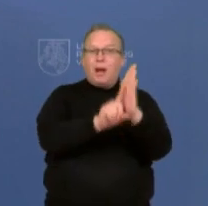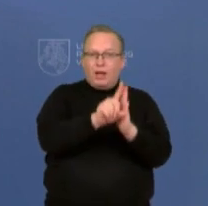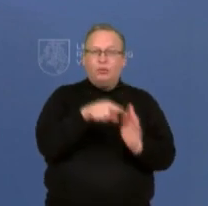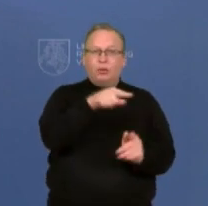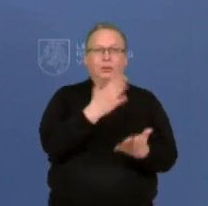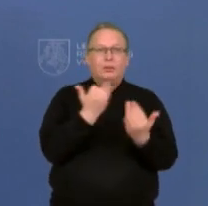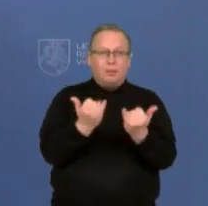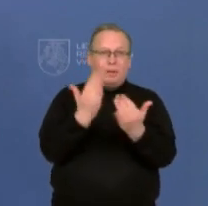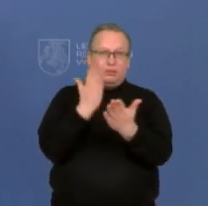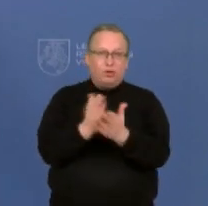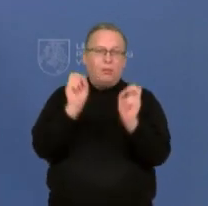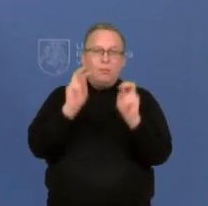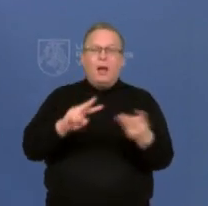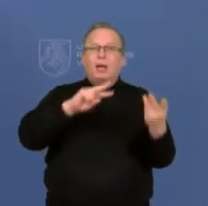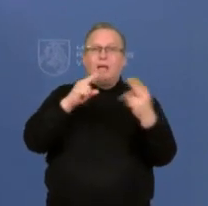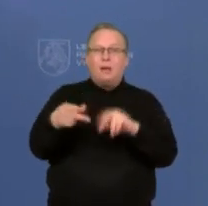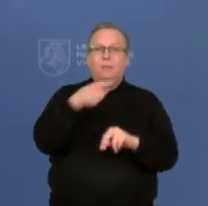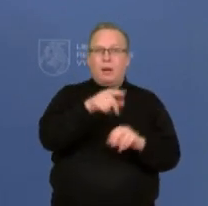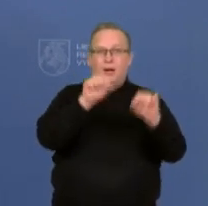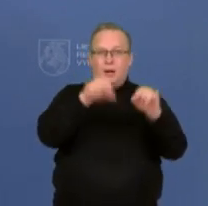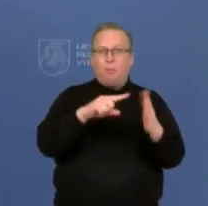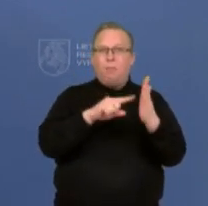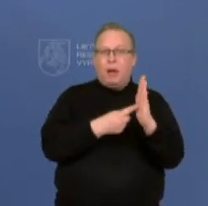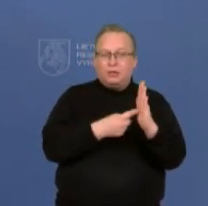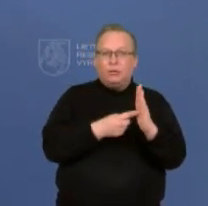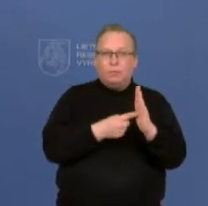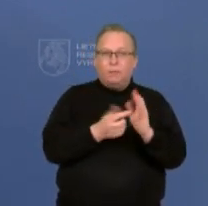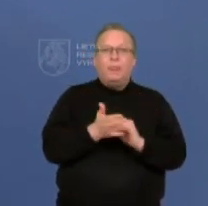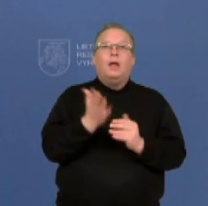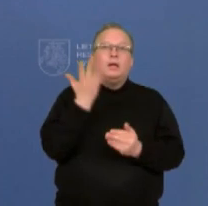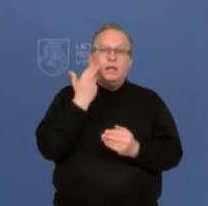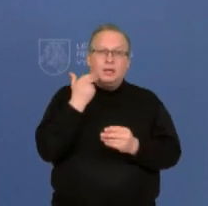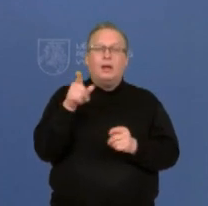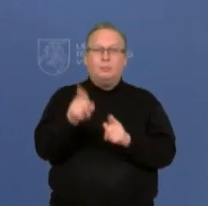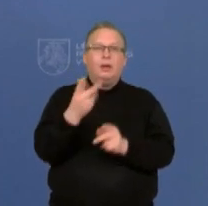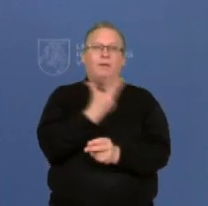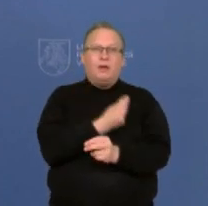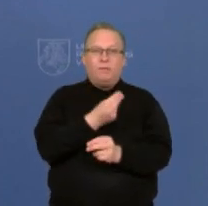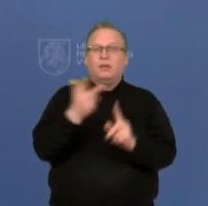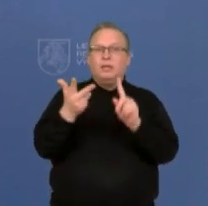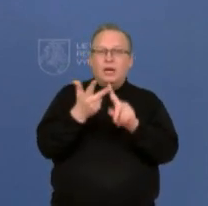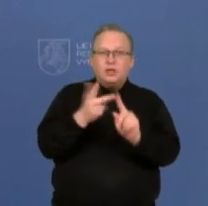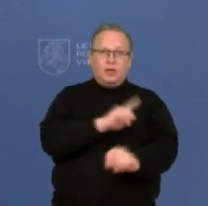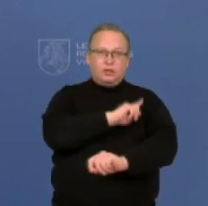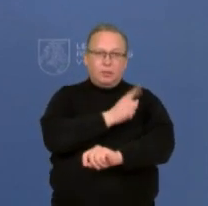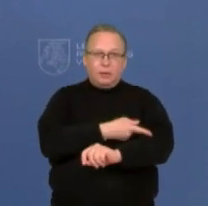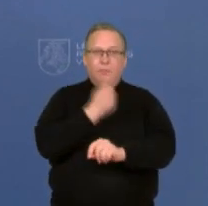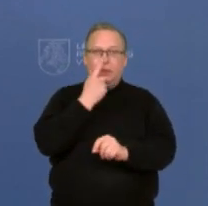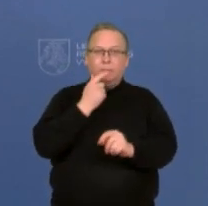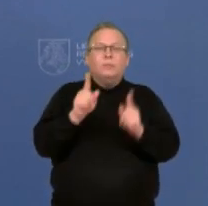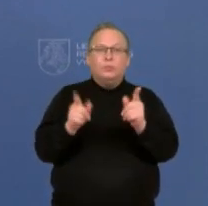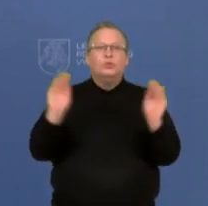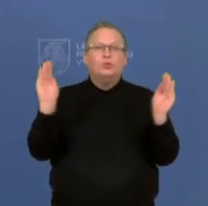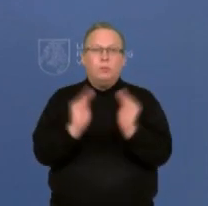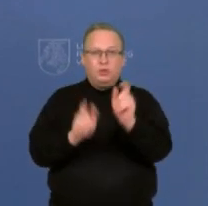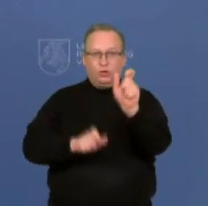kad kyla rizika keičiant galimybių pasų strategiją, jog revakcinaciją sustiprendančiąją duose kažkiek galbūt tempai sumažės